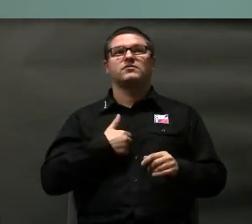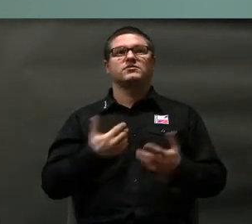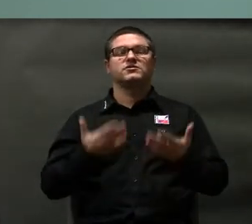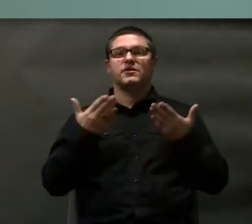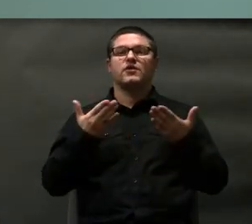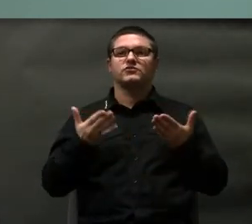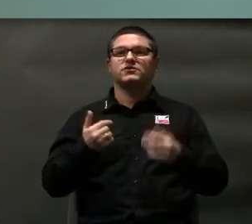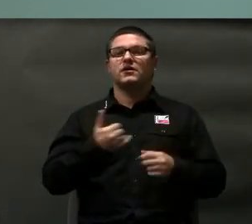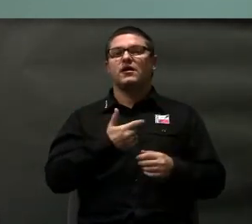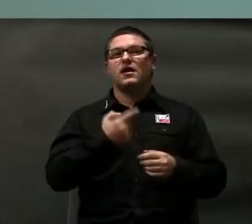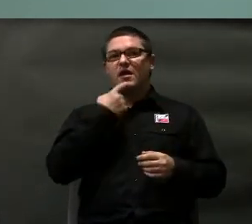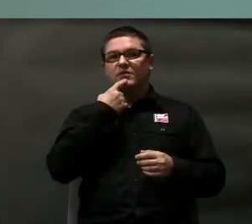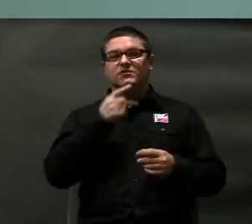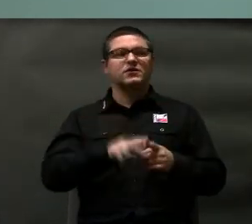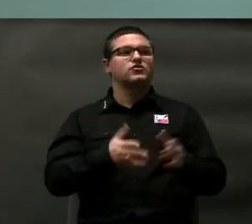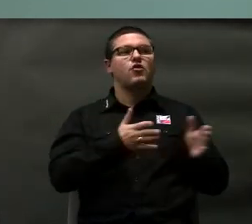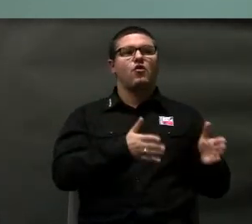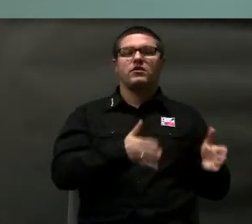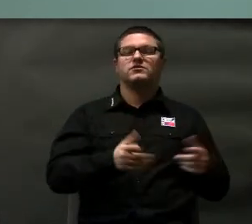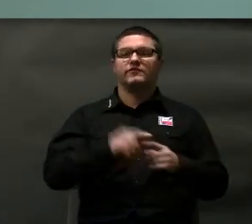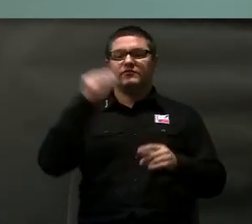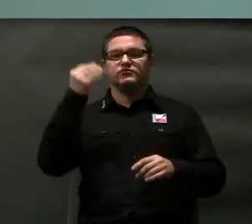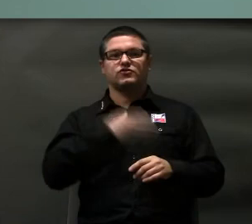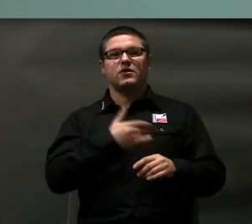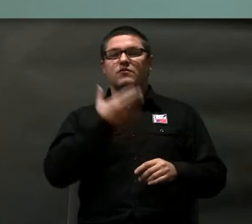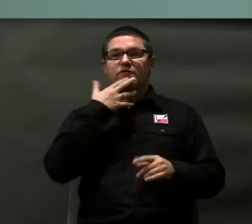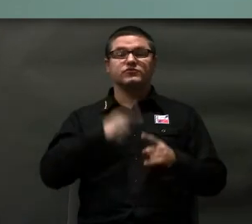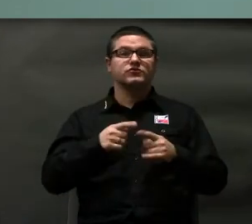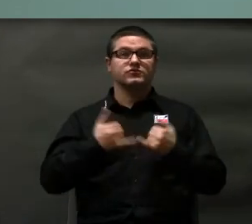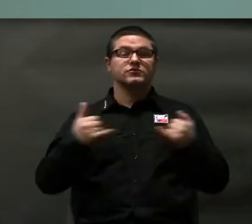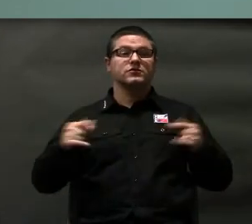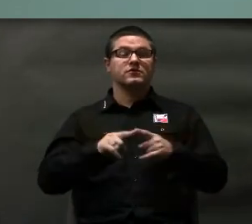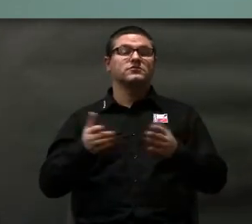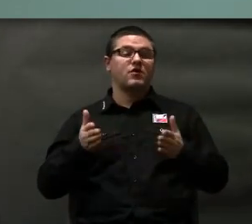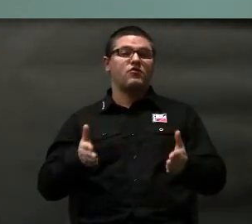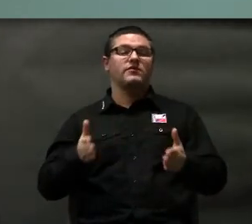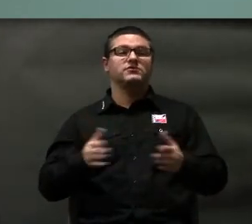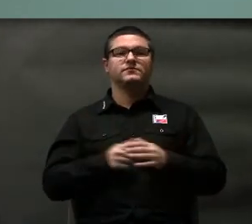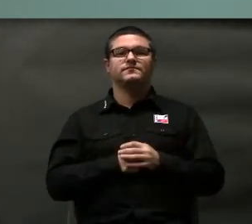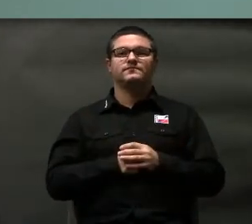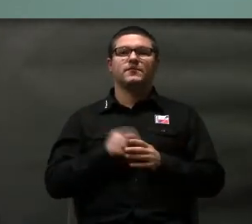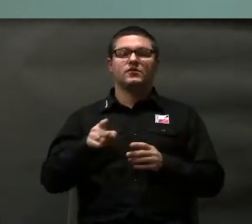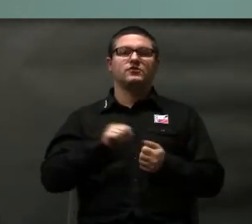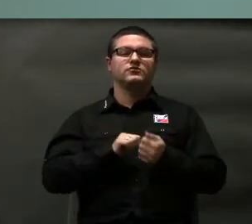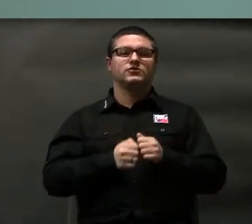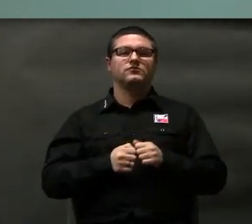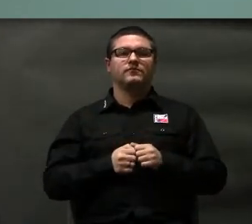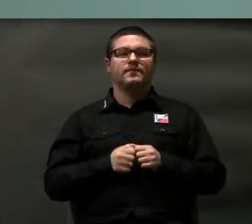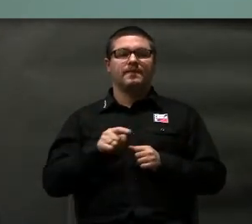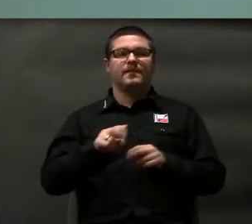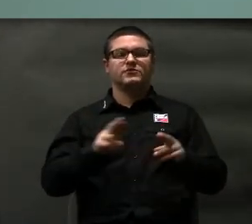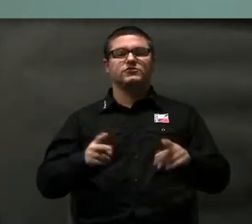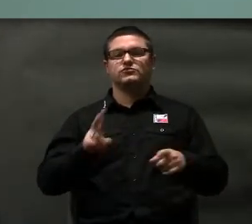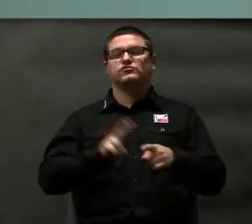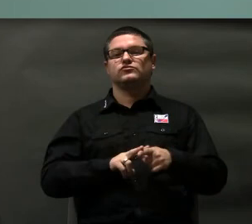chcieli się nauczyć języka tylko z ulicy. W szkole jednak mówi się trochę inaczej niż na ulicy. I to są też te